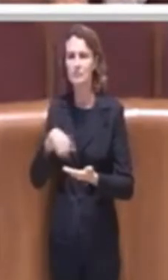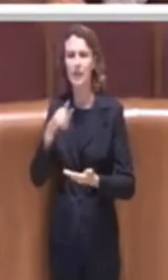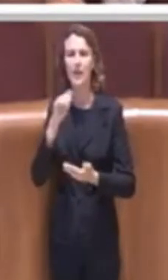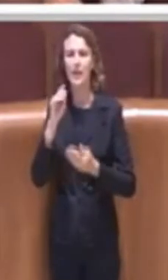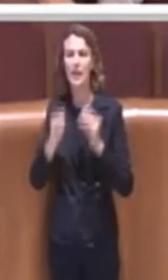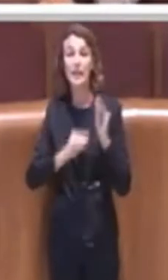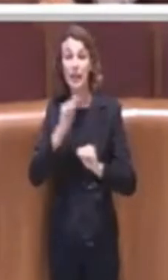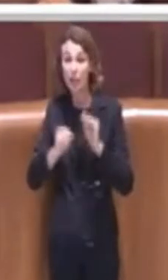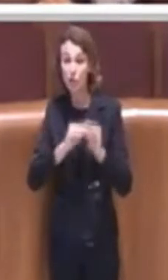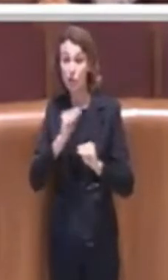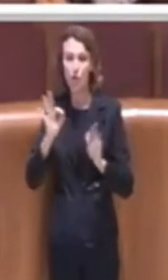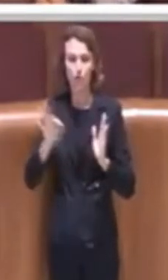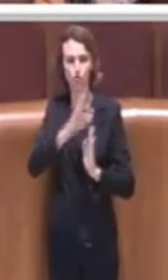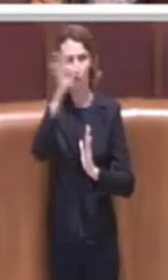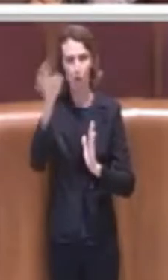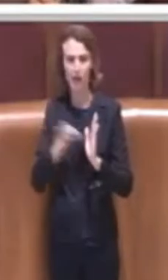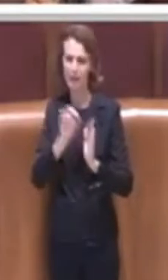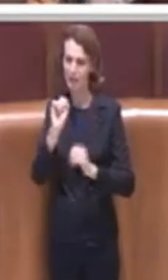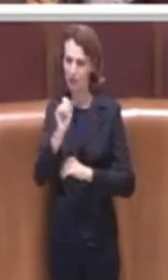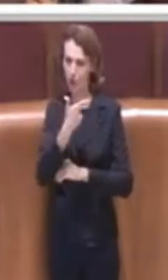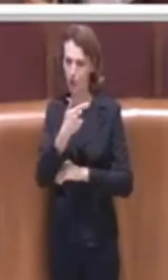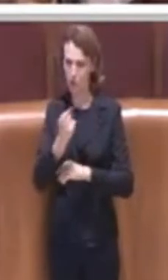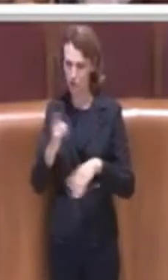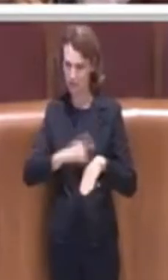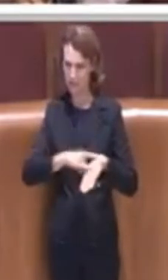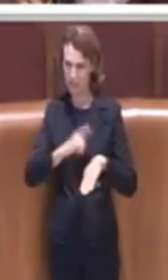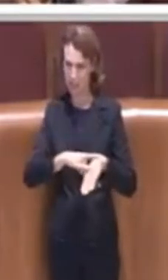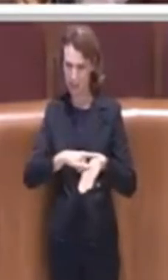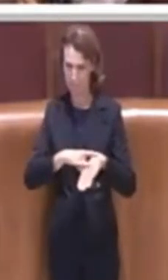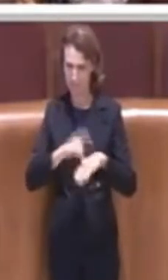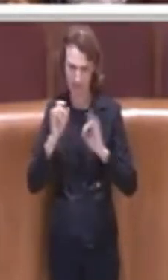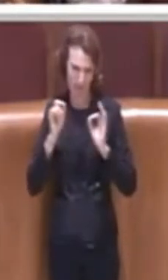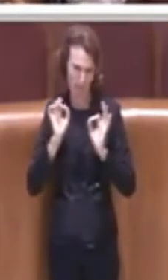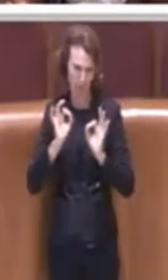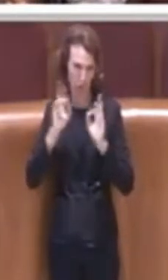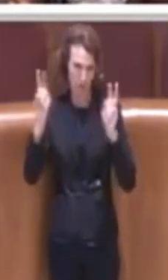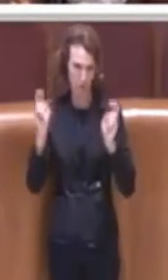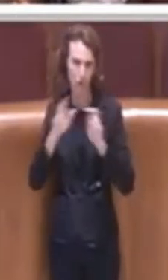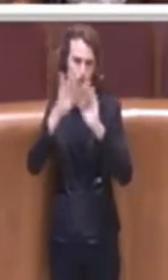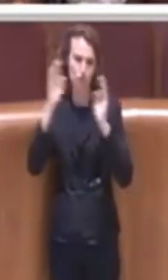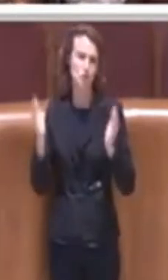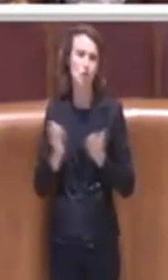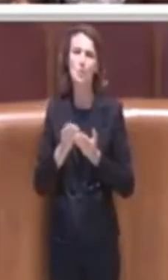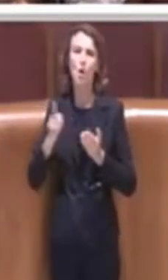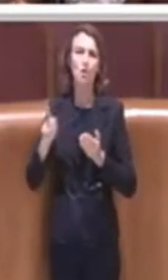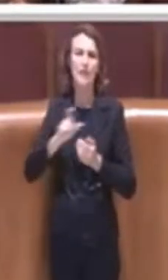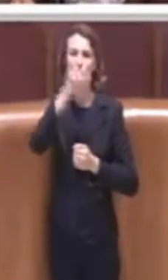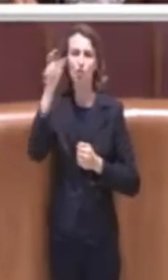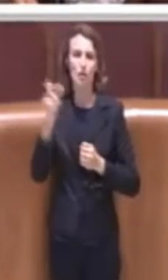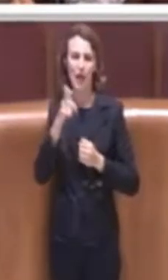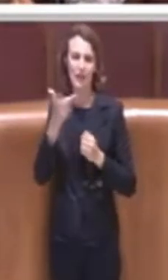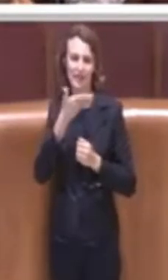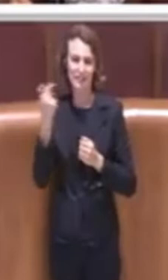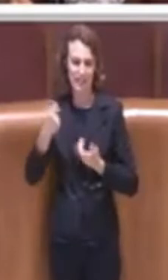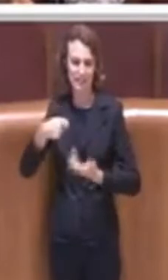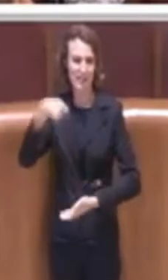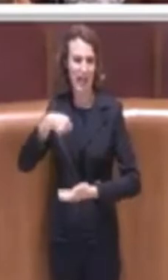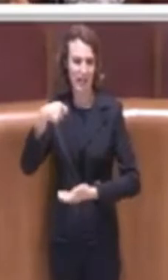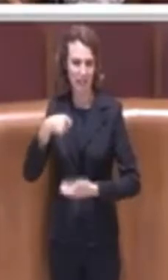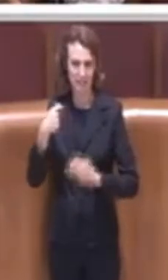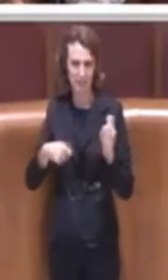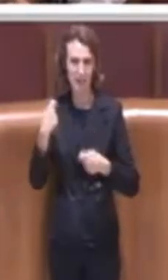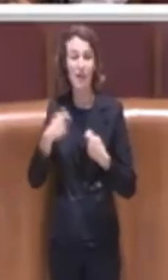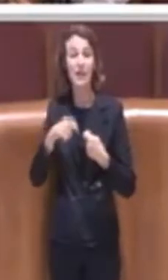settembre, giornata mondiale senza sacchetti di plastica, di non acquistare prodotti freschi con imballaggio di